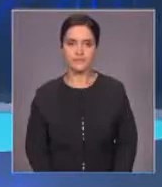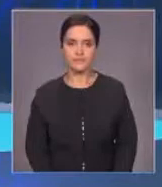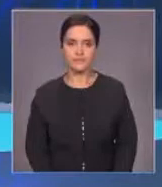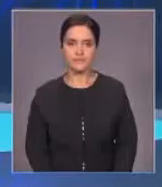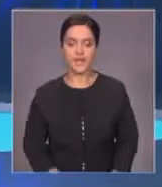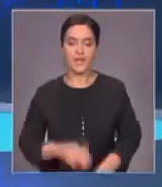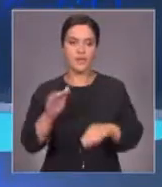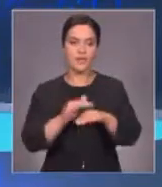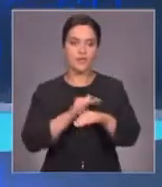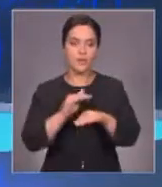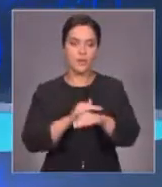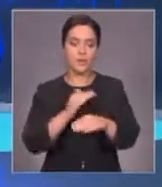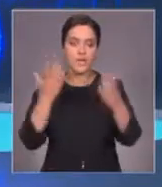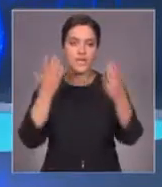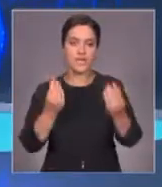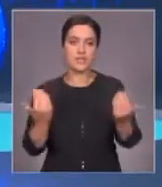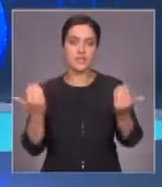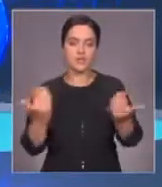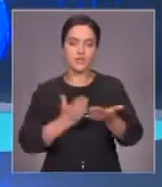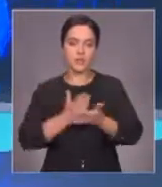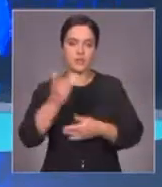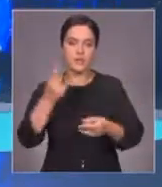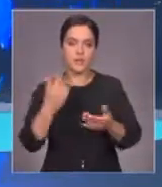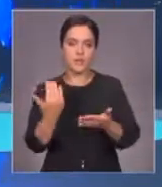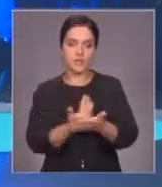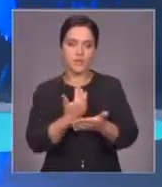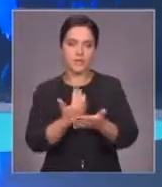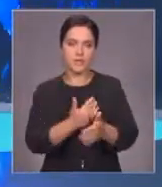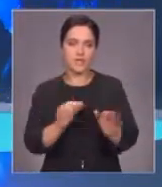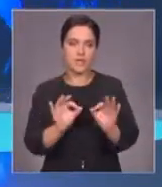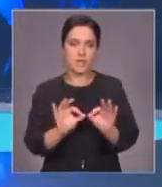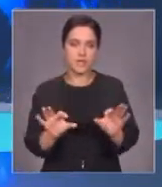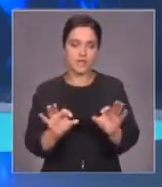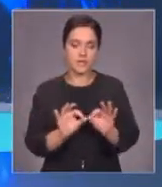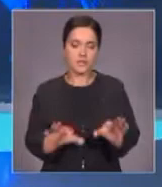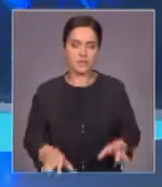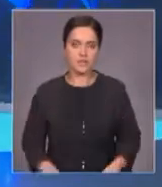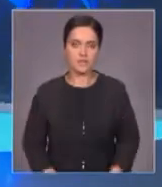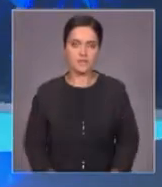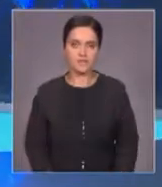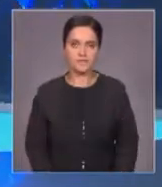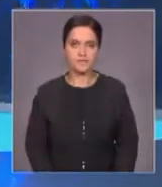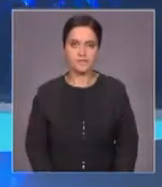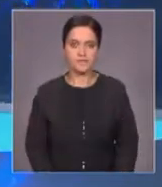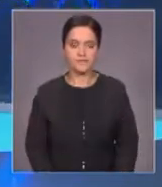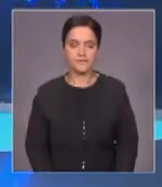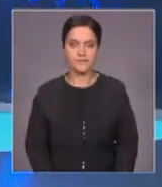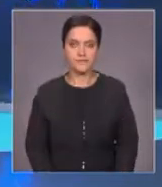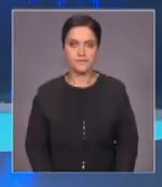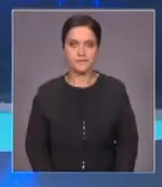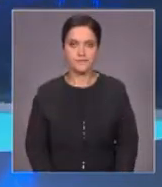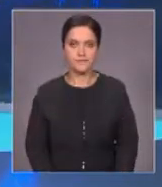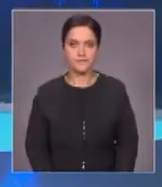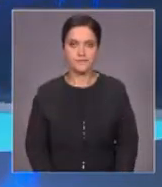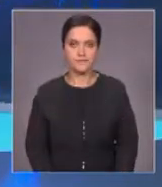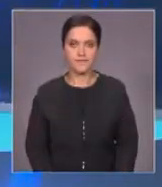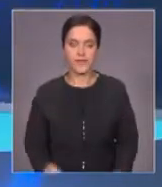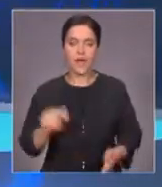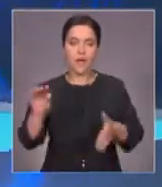Добрый день всем, кто к нам присоединился. Это новости на 24КЗ. В студии для вас работают Динара Саду и Виктория Антонишина.